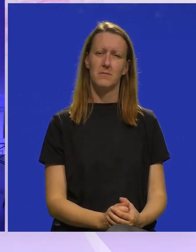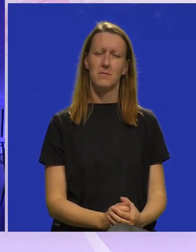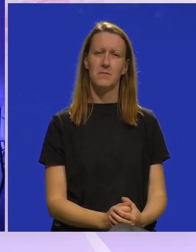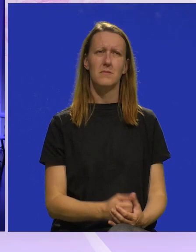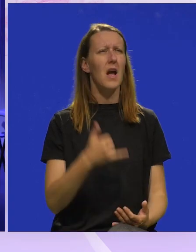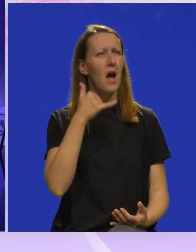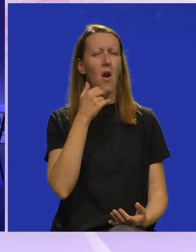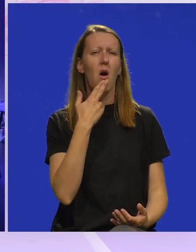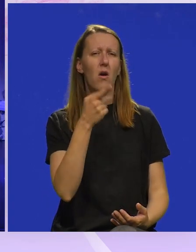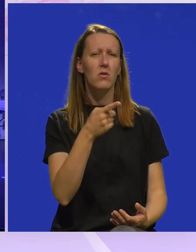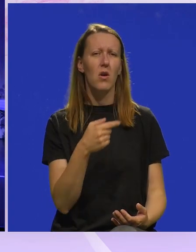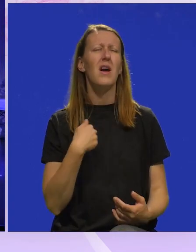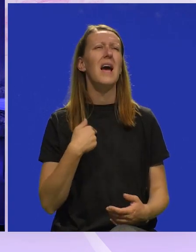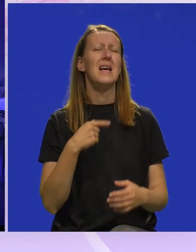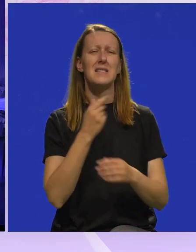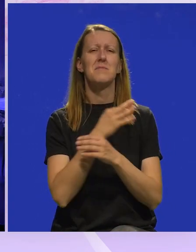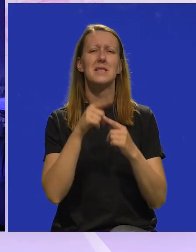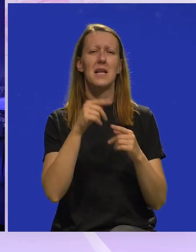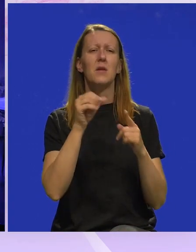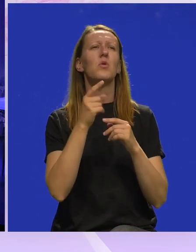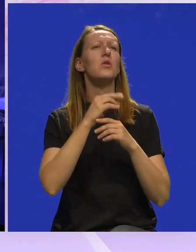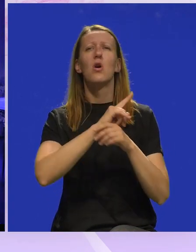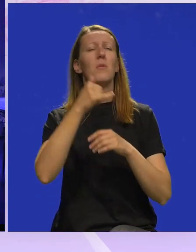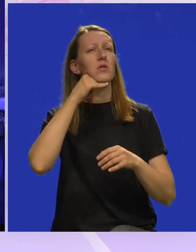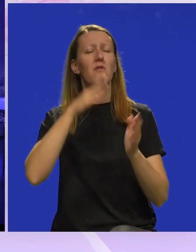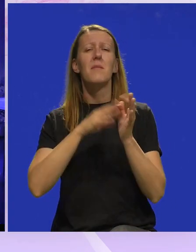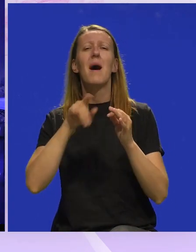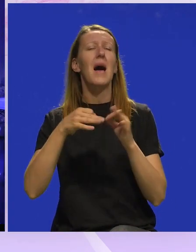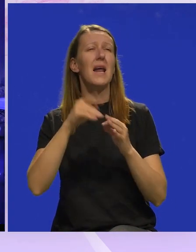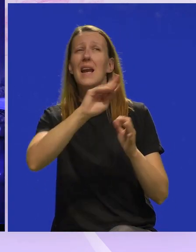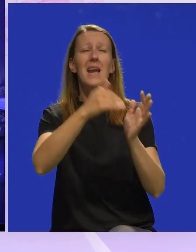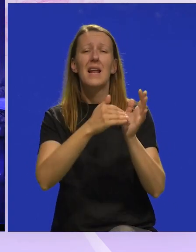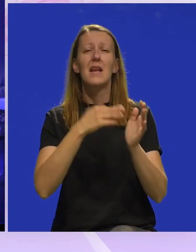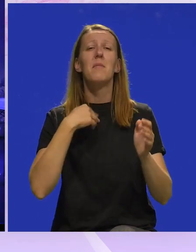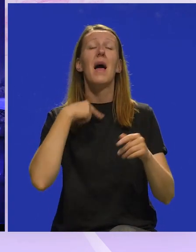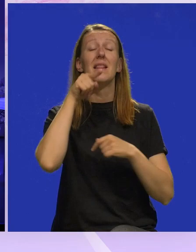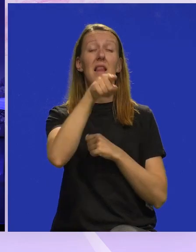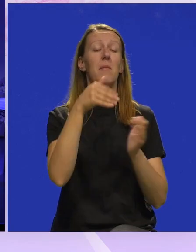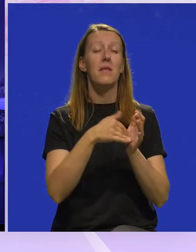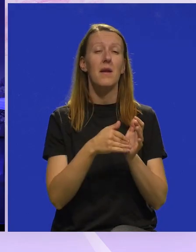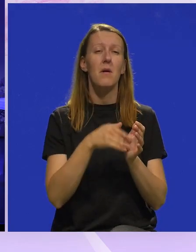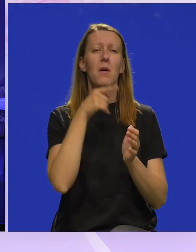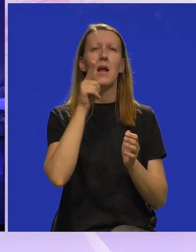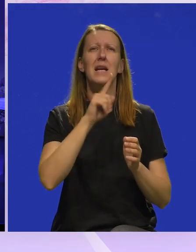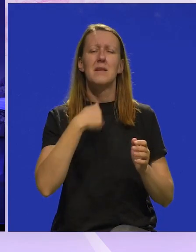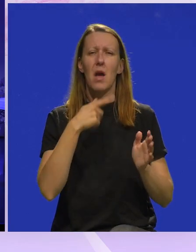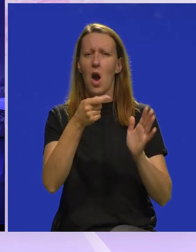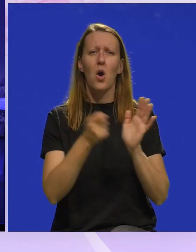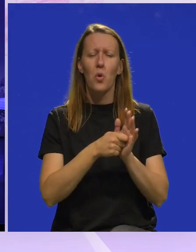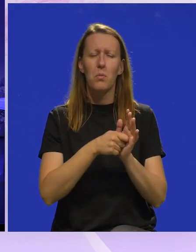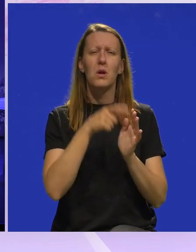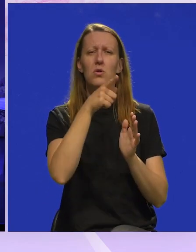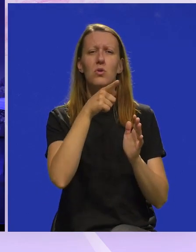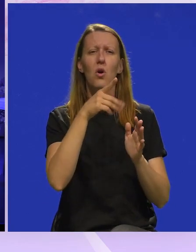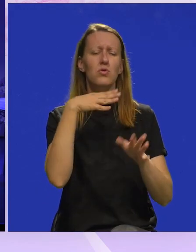Alo, Kijev. Zanjan, zajte. Punice, sad ću zajedno zvati Mariju. Ne, ne rabi nju nego tebe. Punice, to nisi ja kupi, znate.